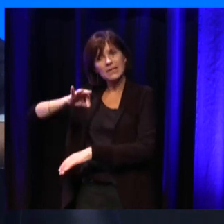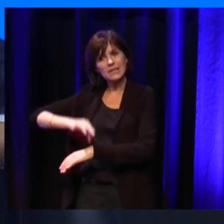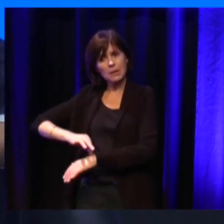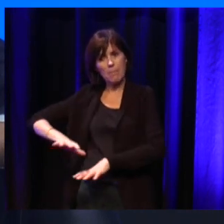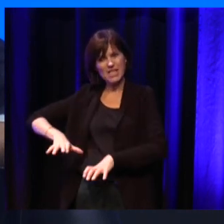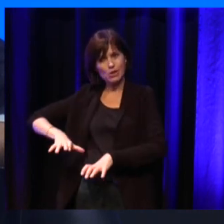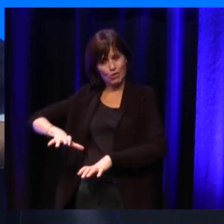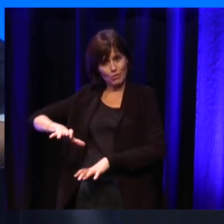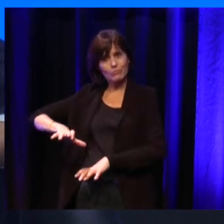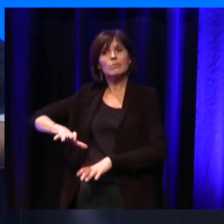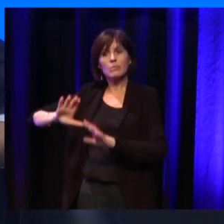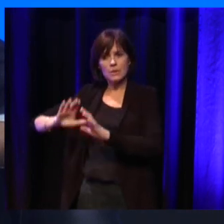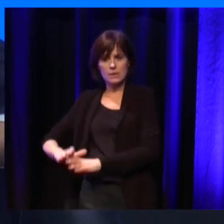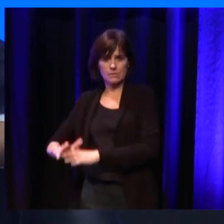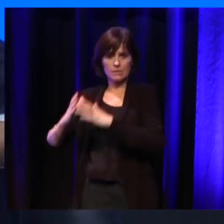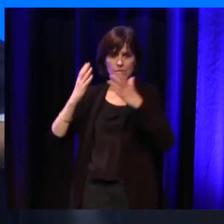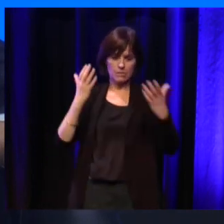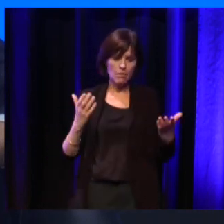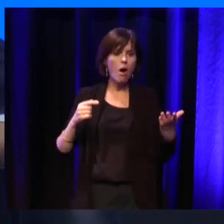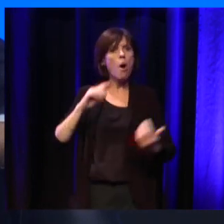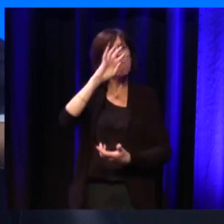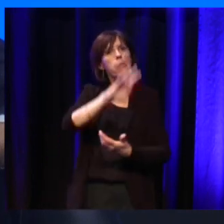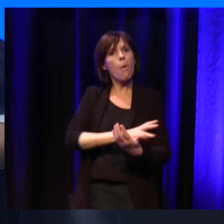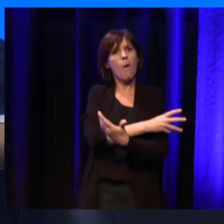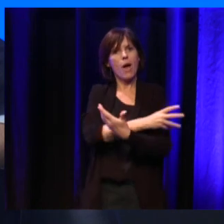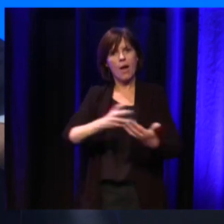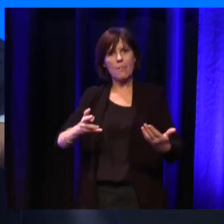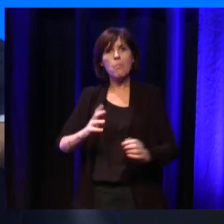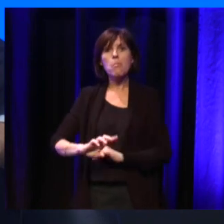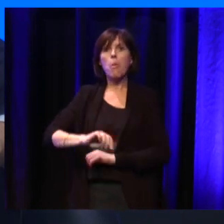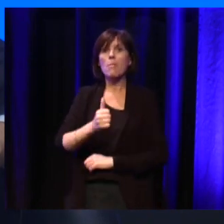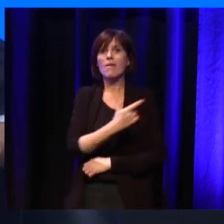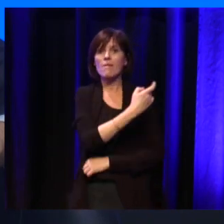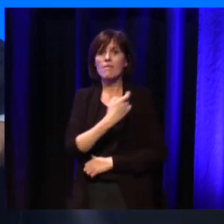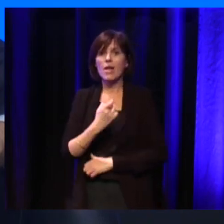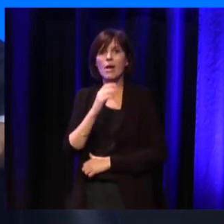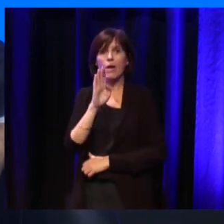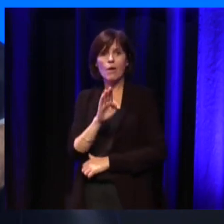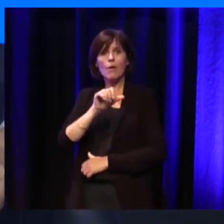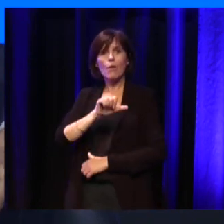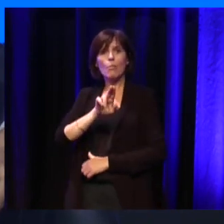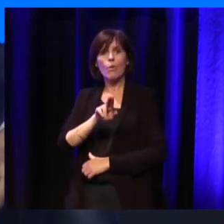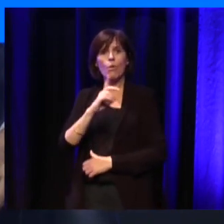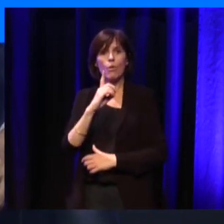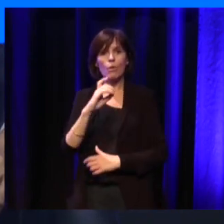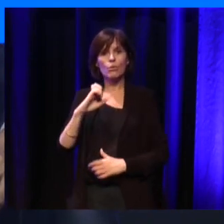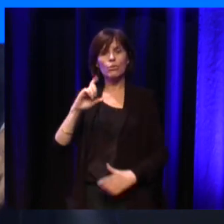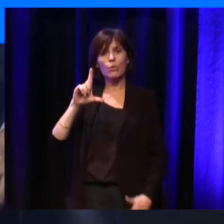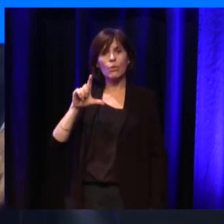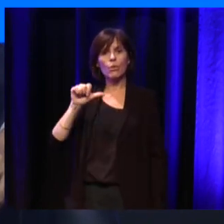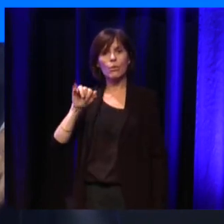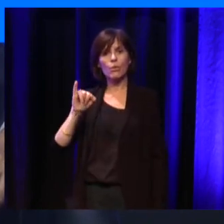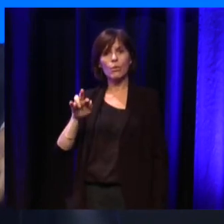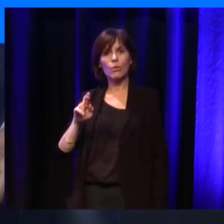Il commence par celui de Charles Baudelaire. J'ai trouvé qu'il était pas mal parce qu'en fait, compte tenu du sujet qui nous